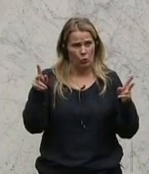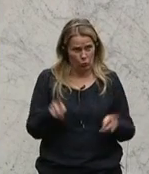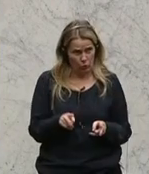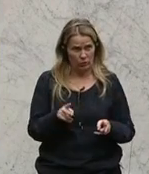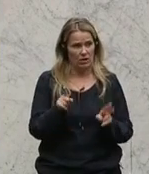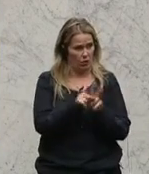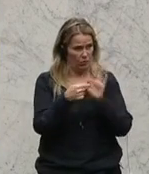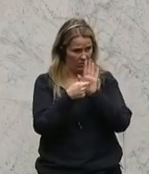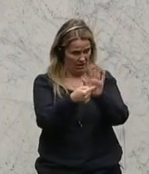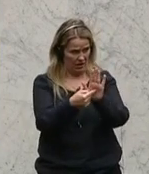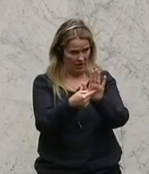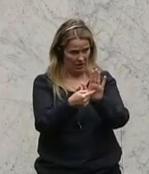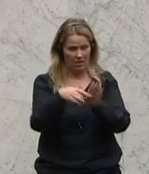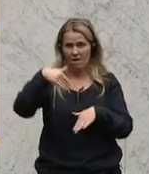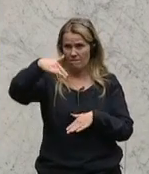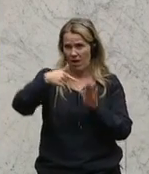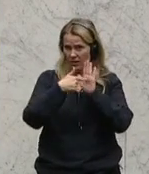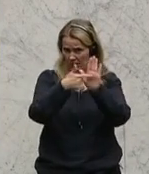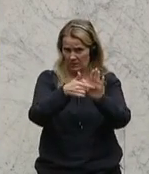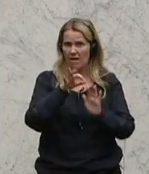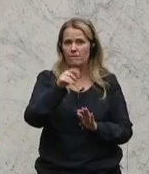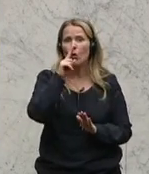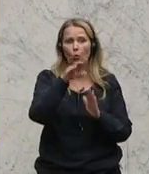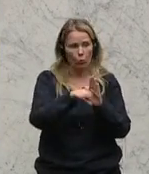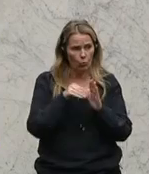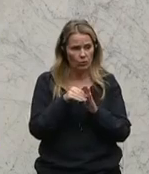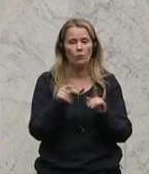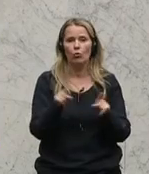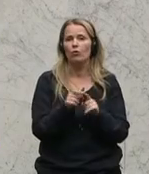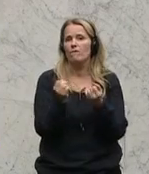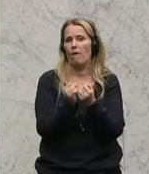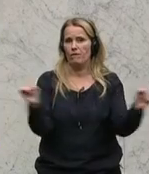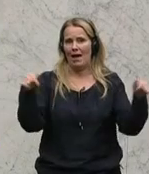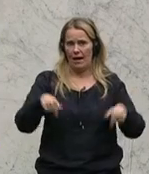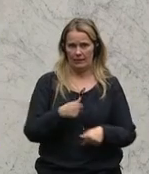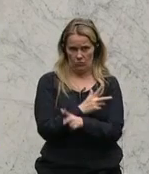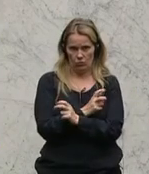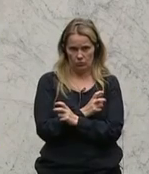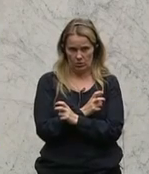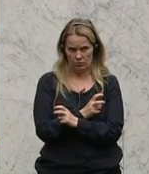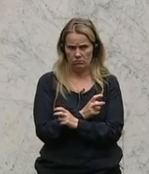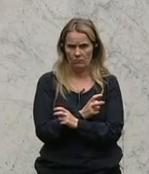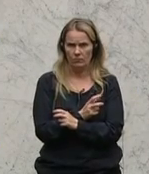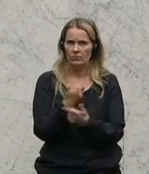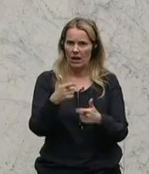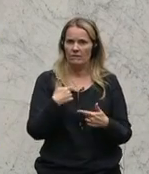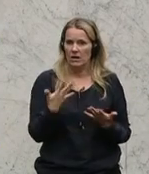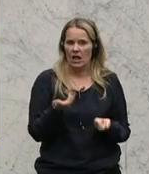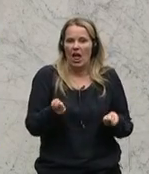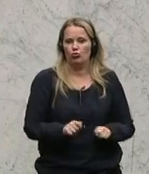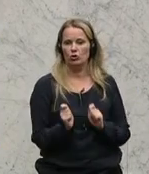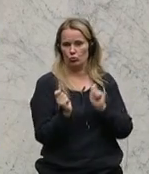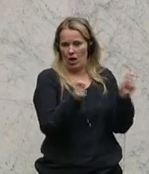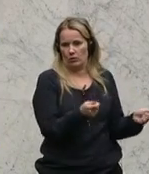zeige es auch her, Flacke zeigen für Unternehmer und für die Freiheit in Österreich. Und ich darf folgenden Entschließungsantrag